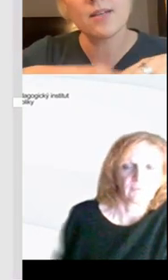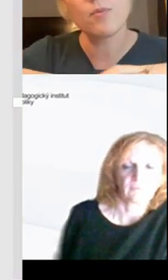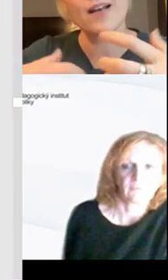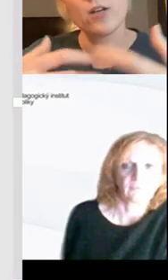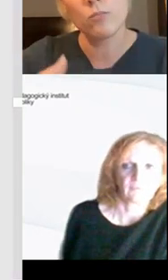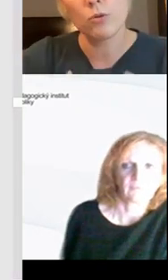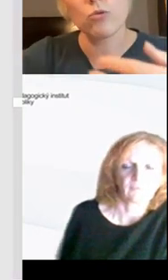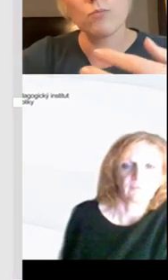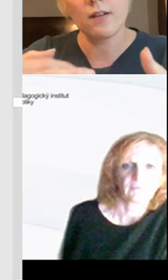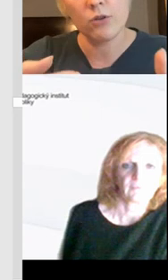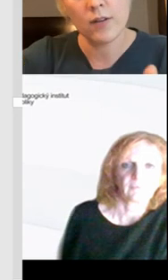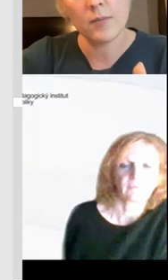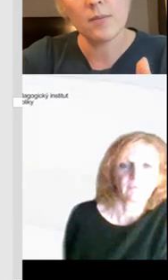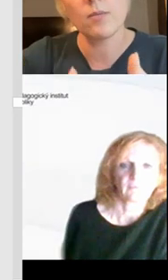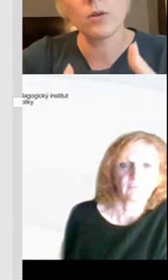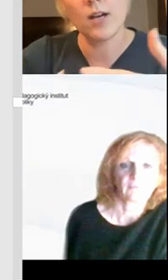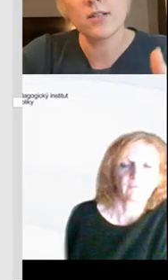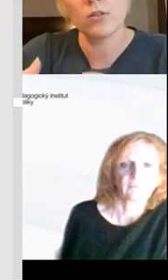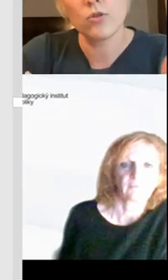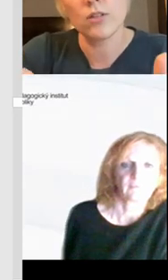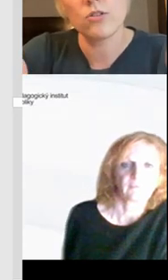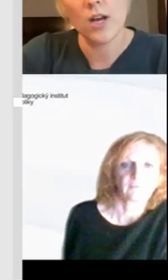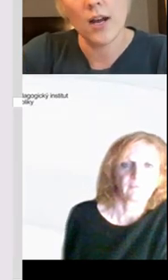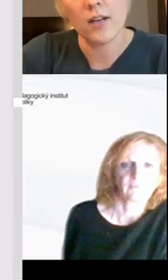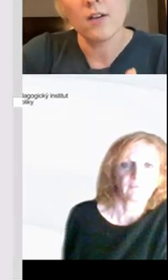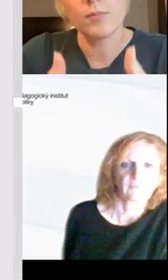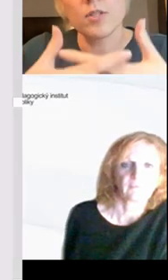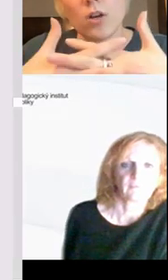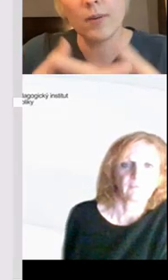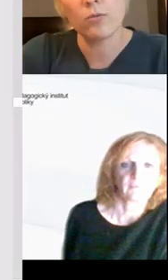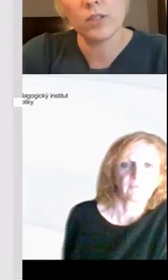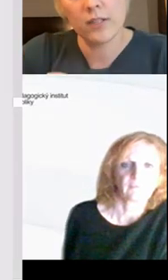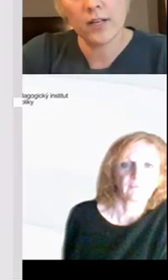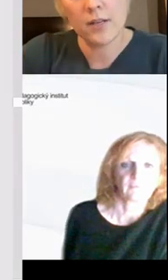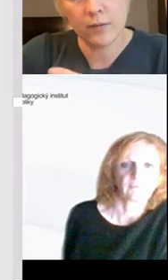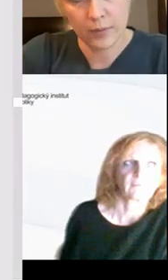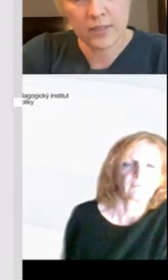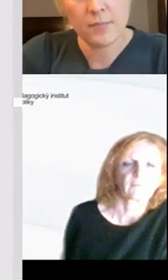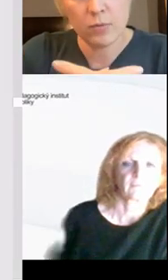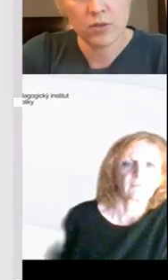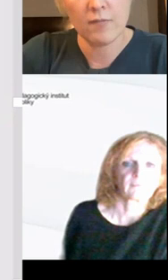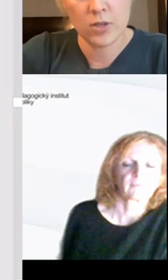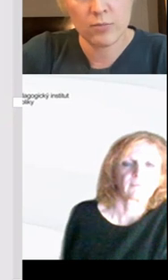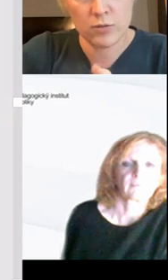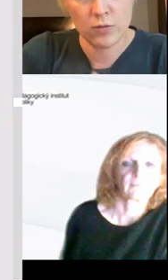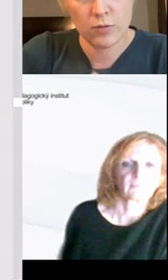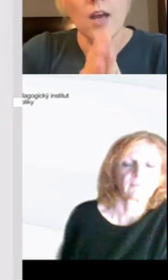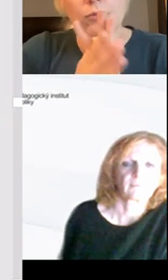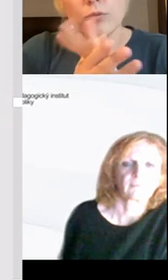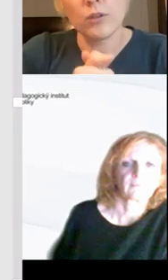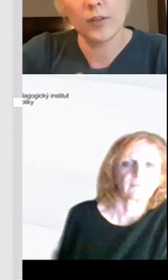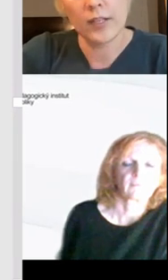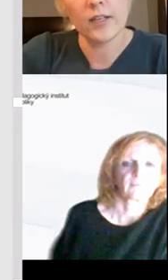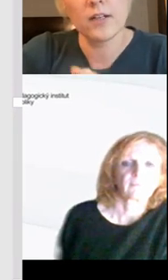a měli by se pomalinku postupně navyšovat. Měli bychom docházet k tomu, že ten žák v podstatě opravdu ty digitální kompetence používá v běžném